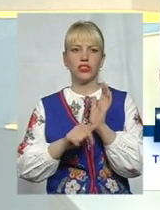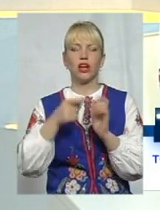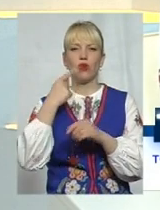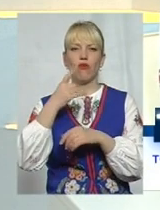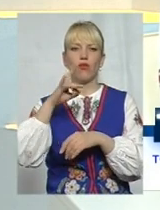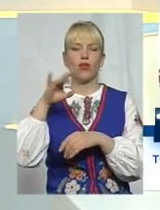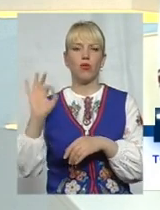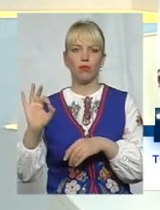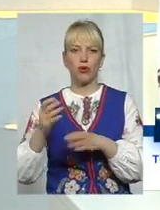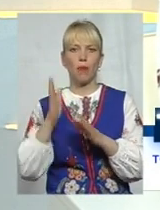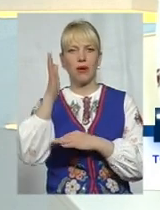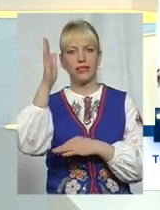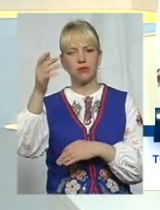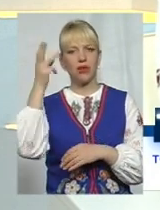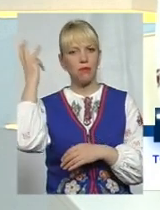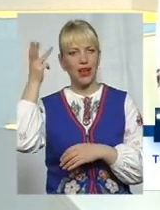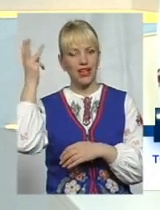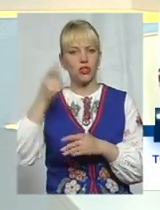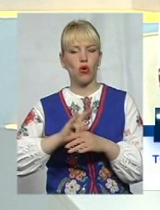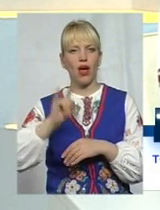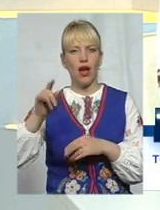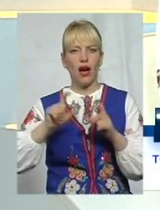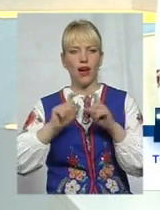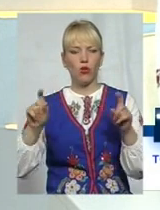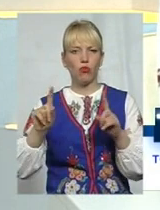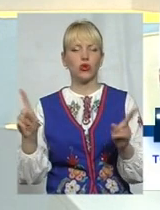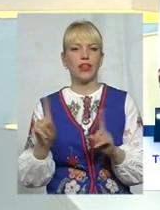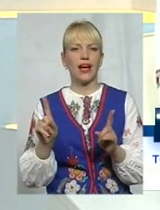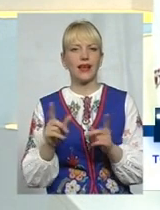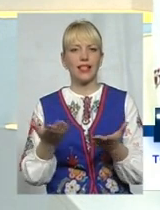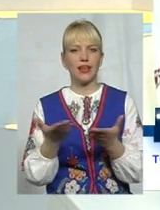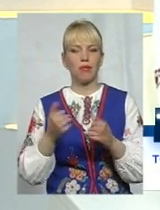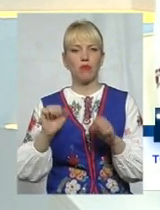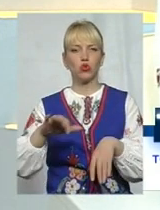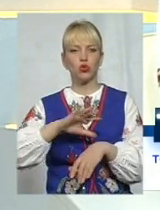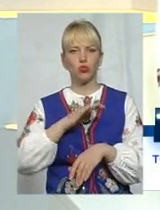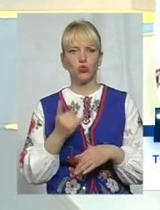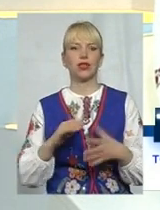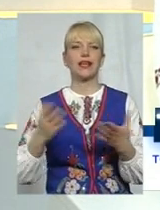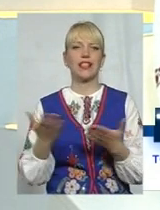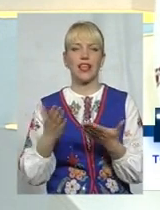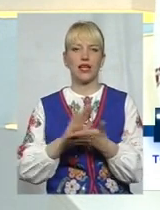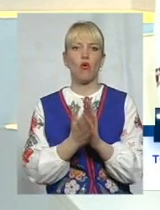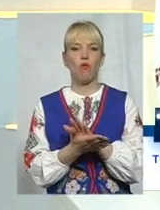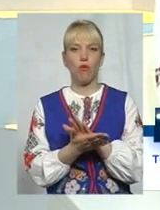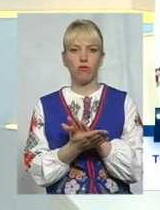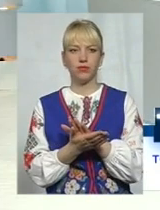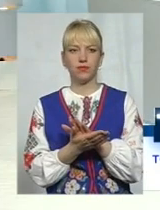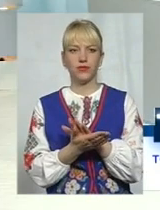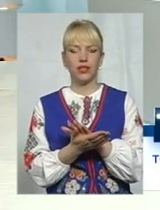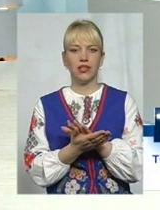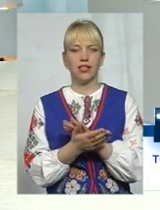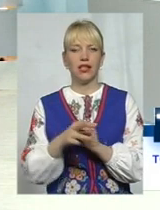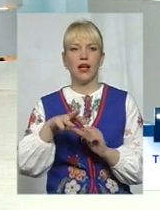Говоримо про перспективи Хмельницького аеропорту. Якими вони можуть бути і за яких умов. Пане